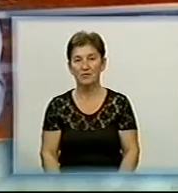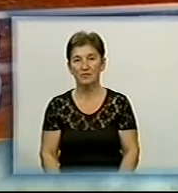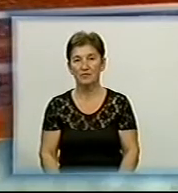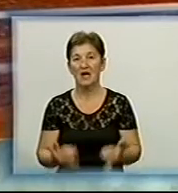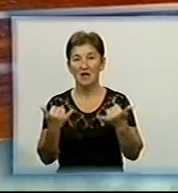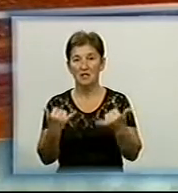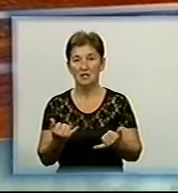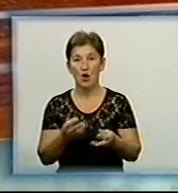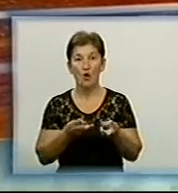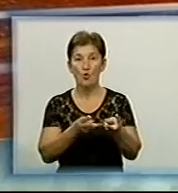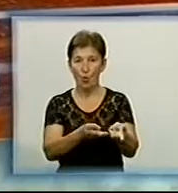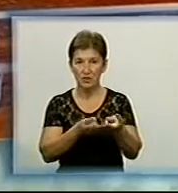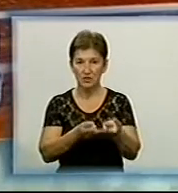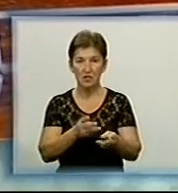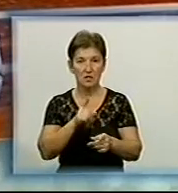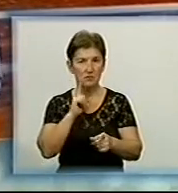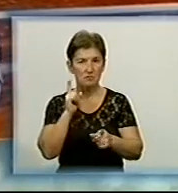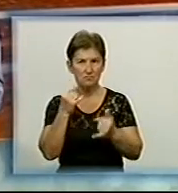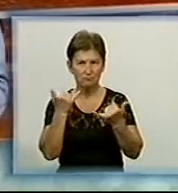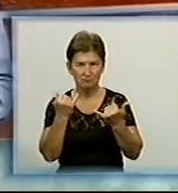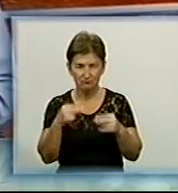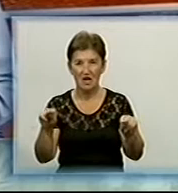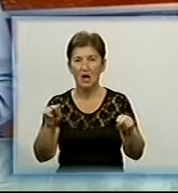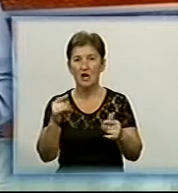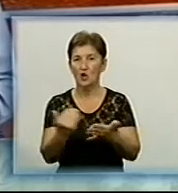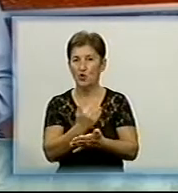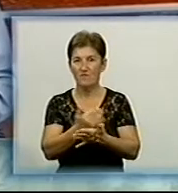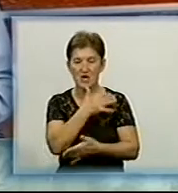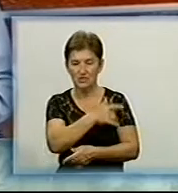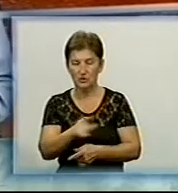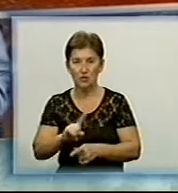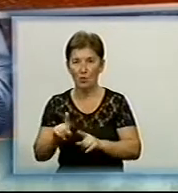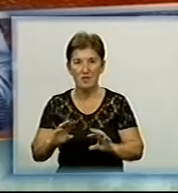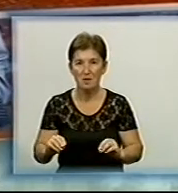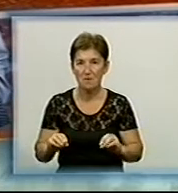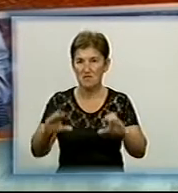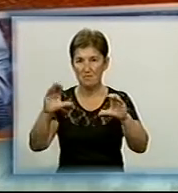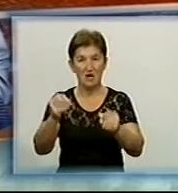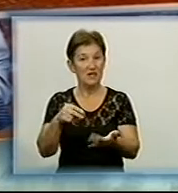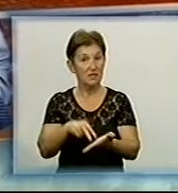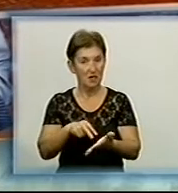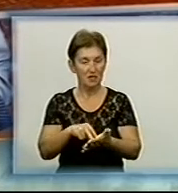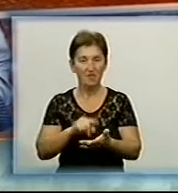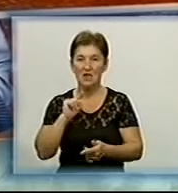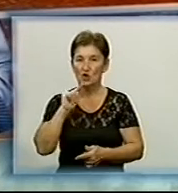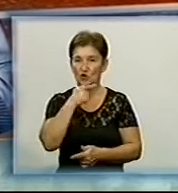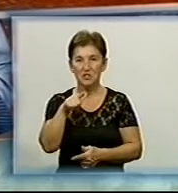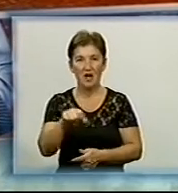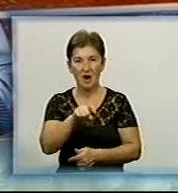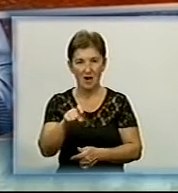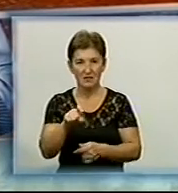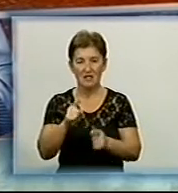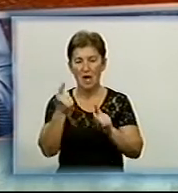Кіровоградські котельні осучаснюють до нового опалювального сезону Аби не піднімати тарифи на опалення і заощадити газ, котельні